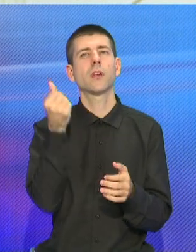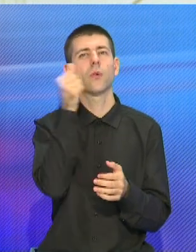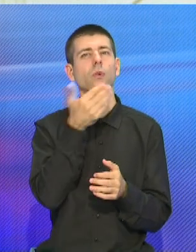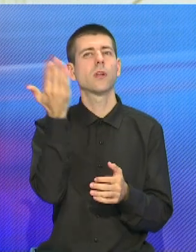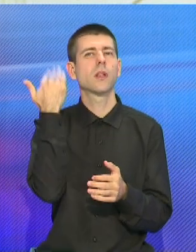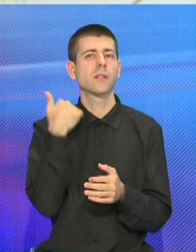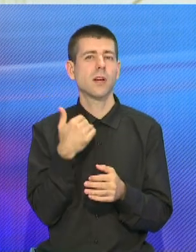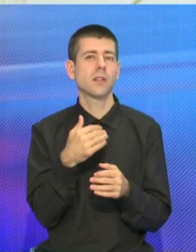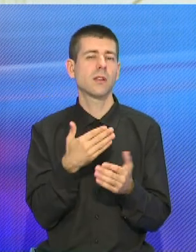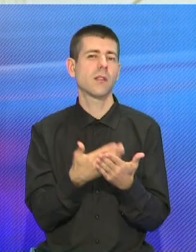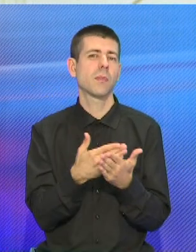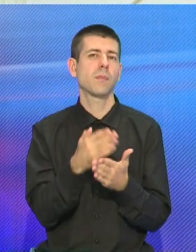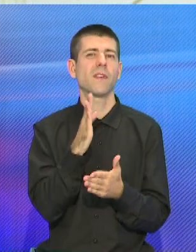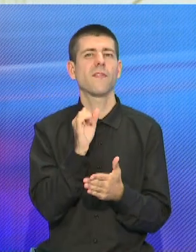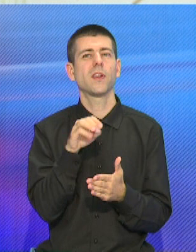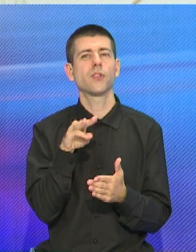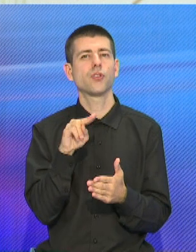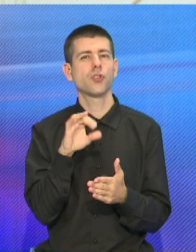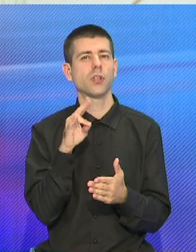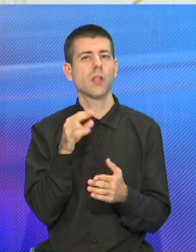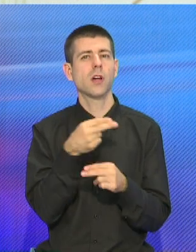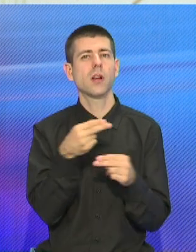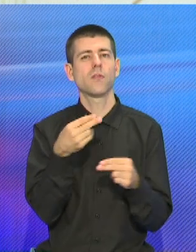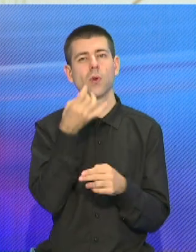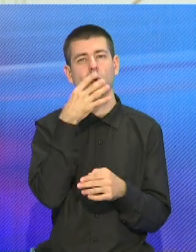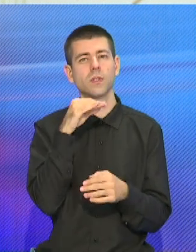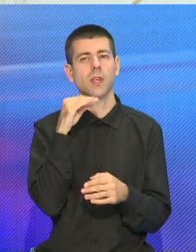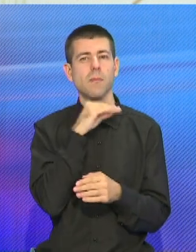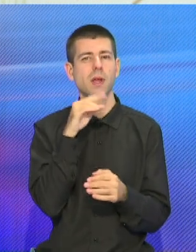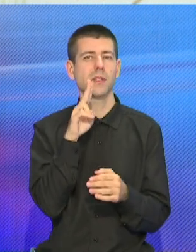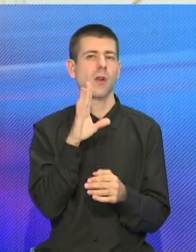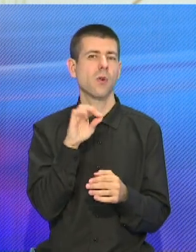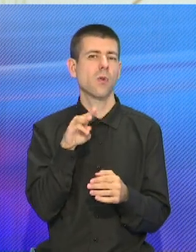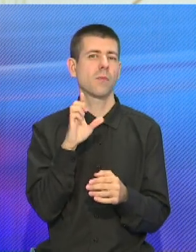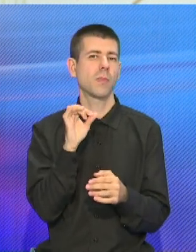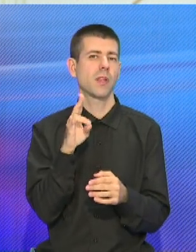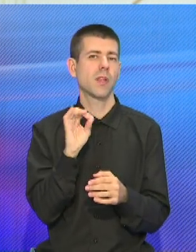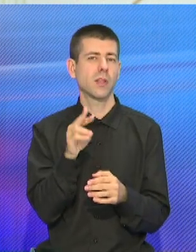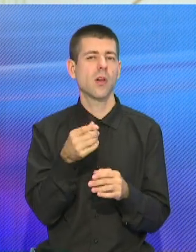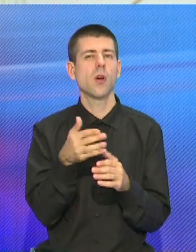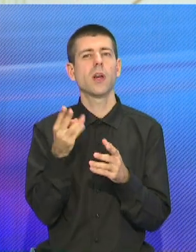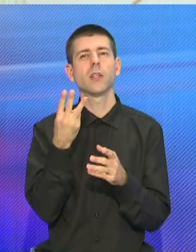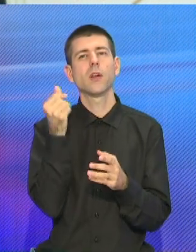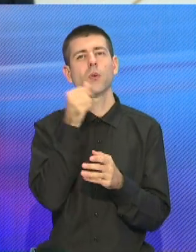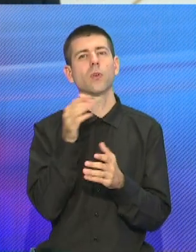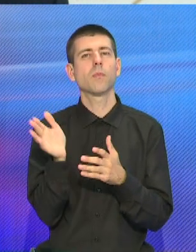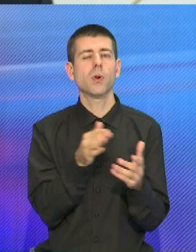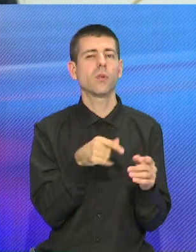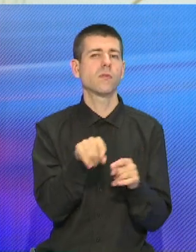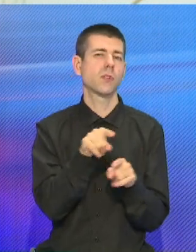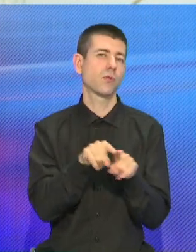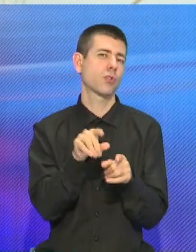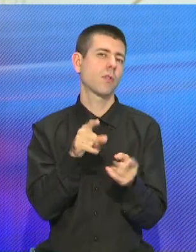Вечуна Пармская, да, было это равно Гродненский мясокомбинат. Ну, уже последнее время, три года проходит, почему-то все тоже